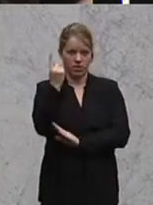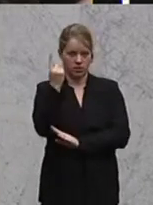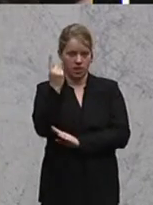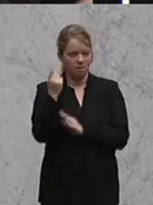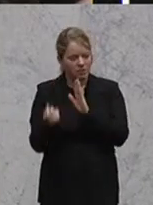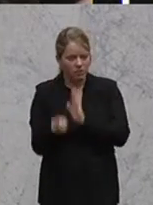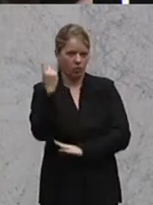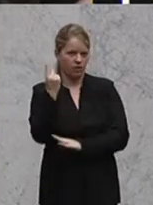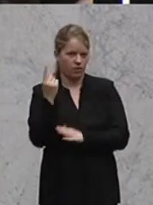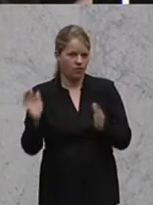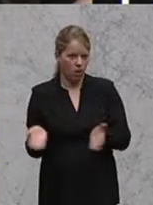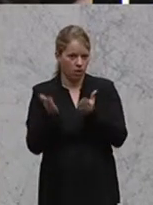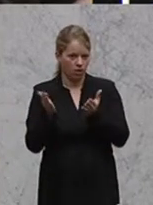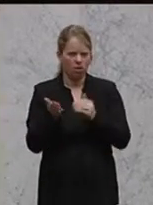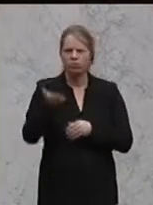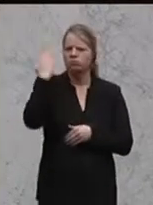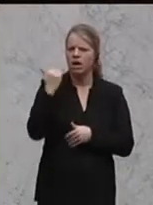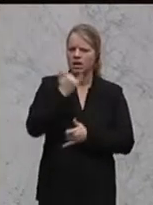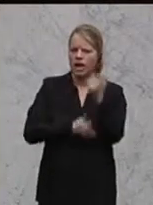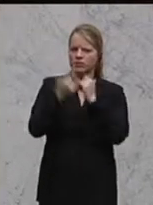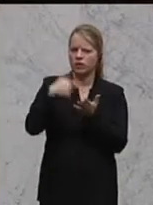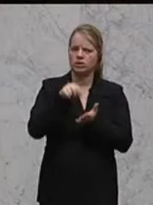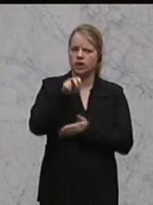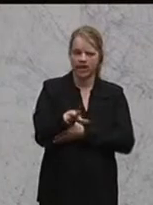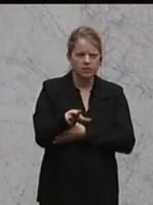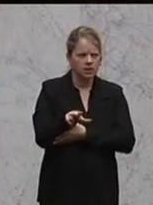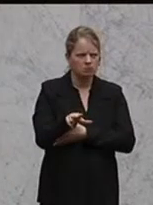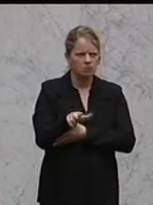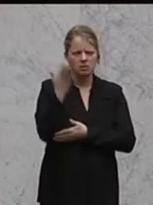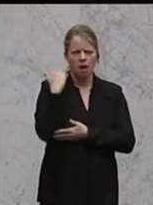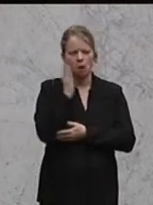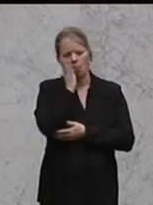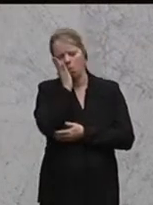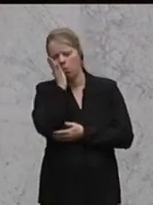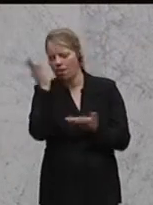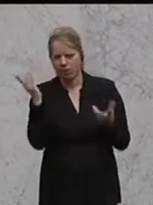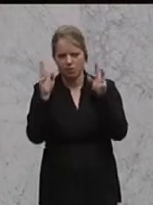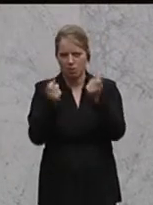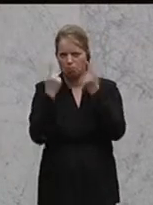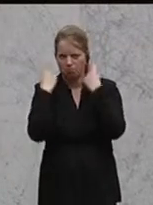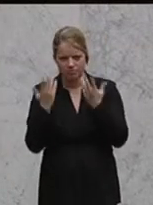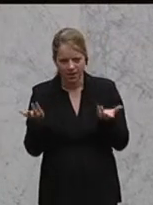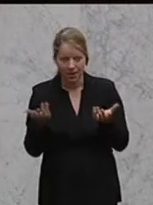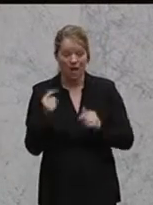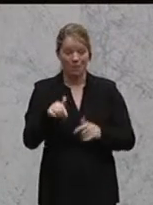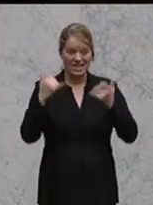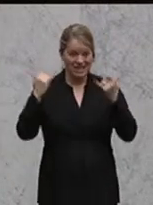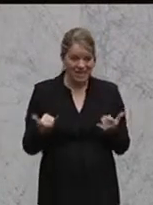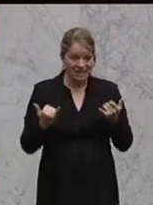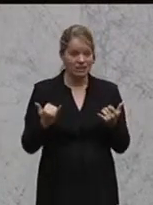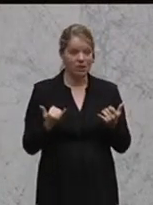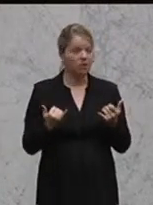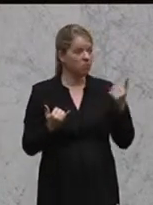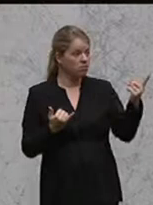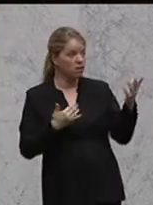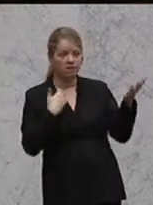Forderung betroffen hat. Noch im Jahr 2013, da haben Sie irgendwie das verschlafen. Wollen wir es einmal so annehmen. So, jetzt argumentieren Sie